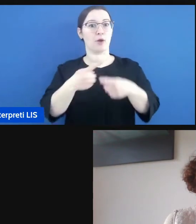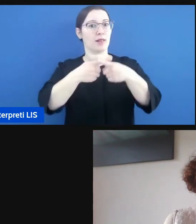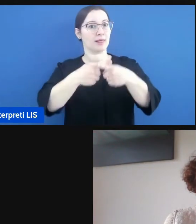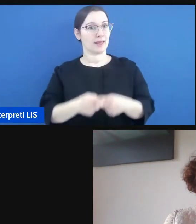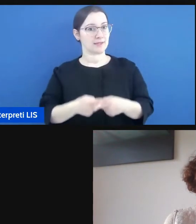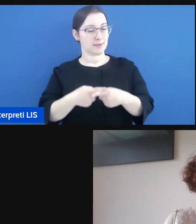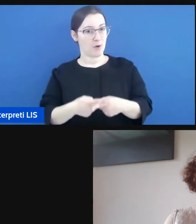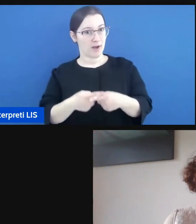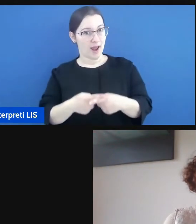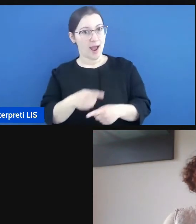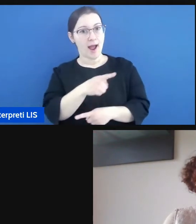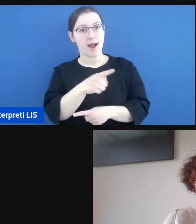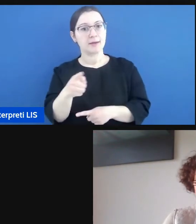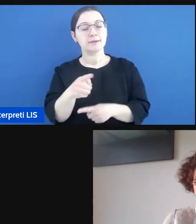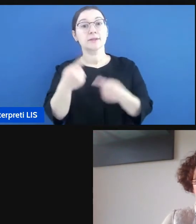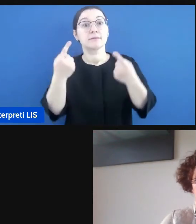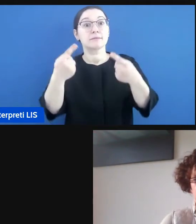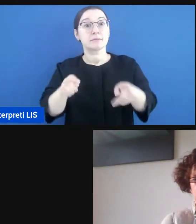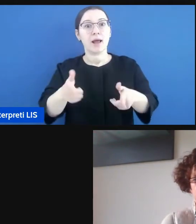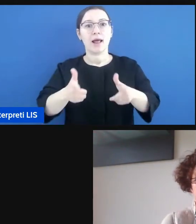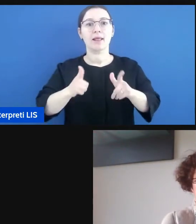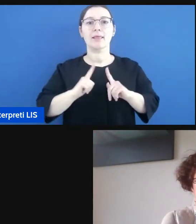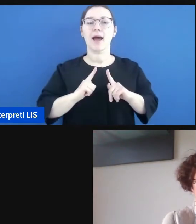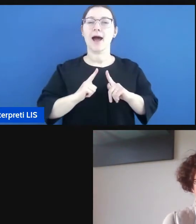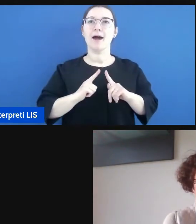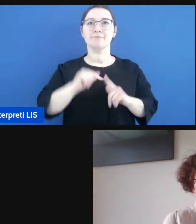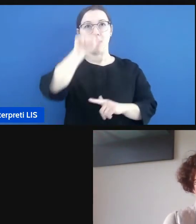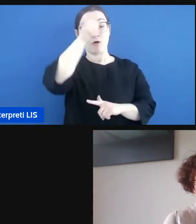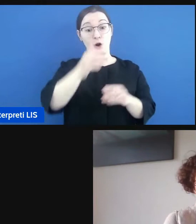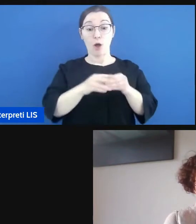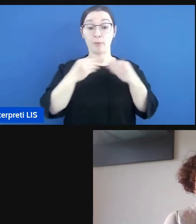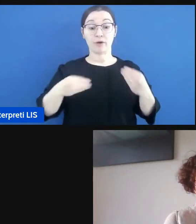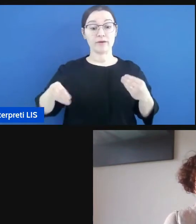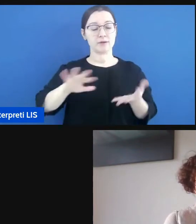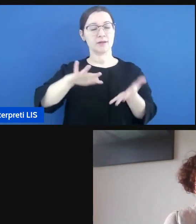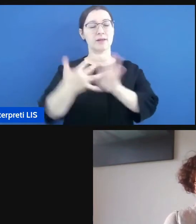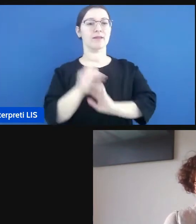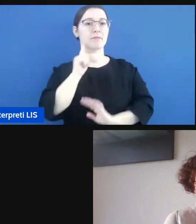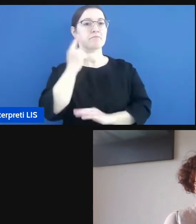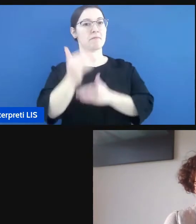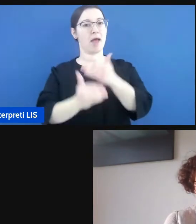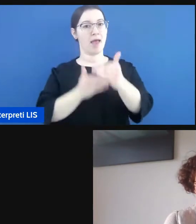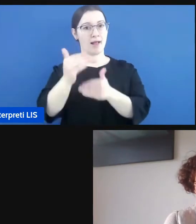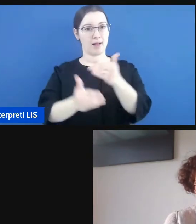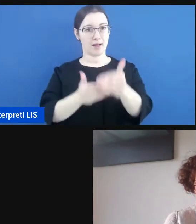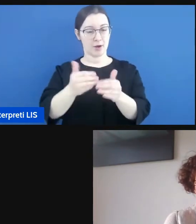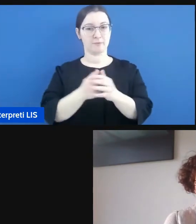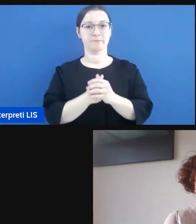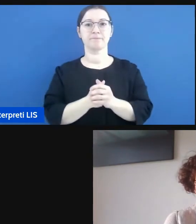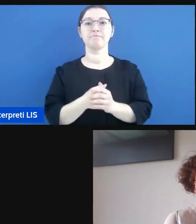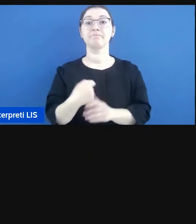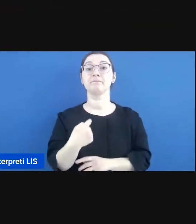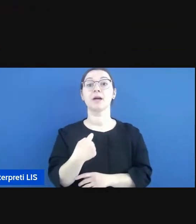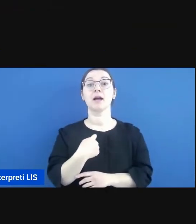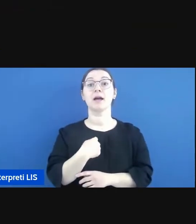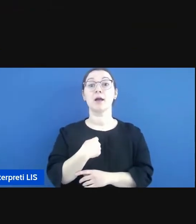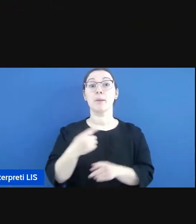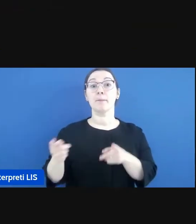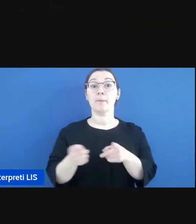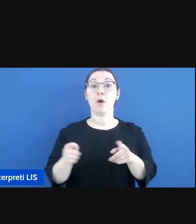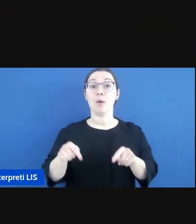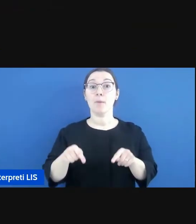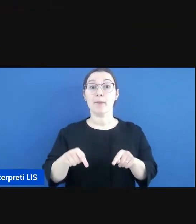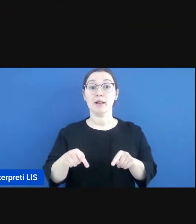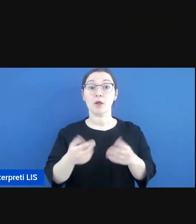questo ci può rendere professionisti migliori io in questo momento